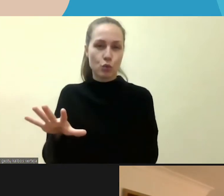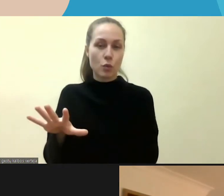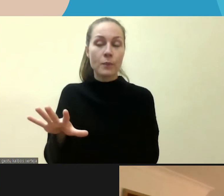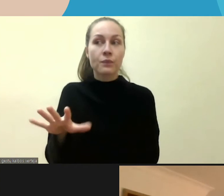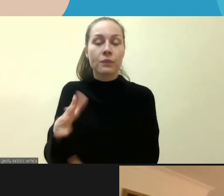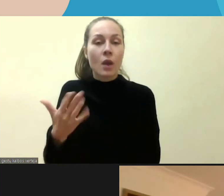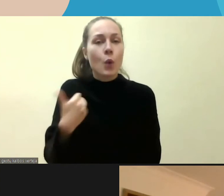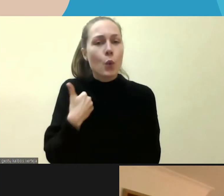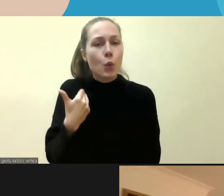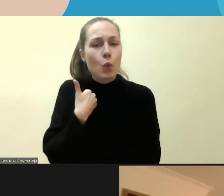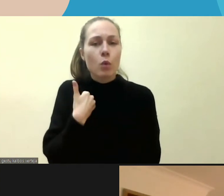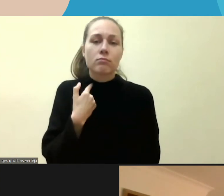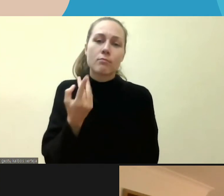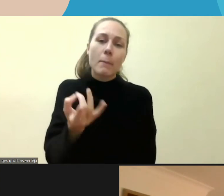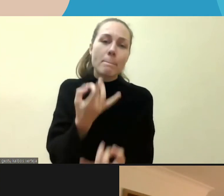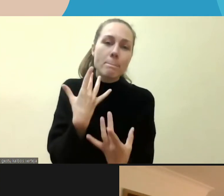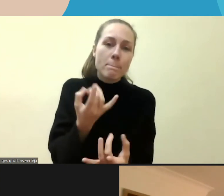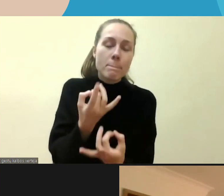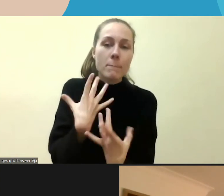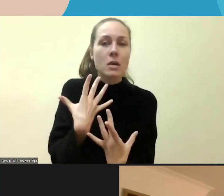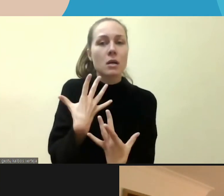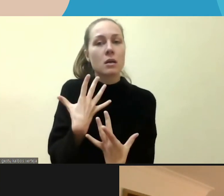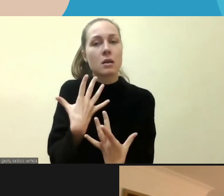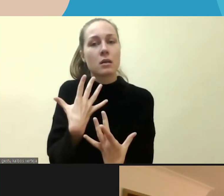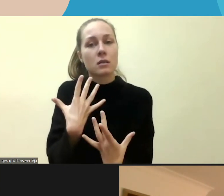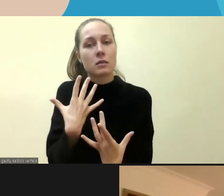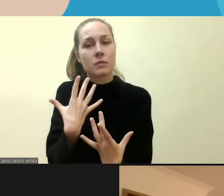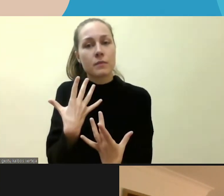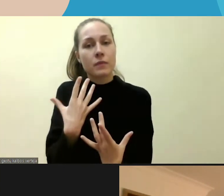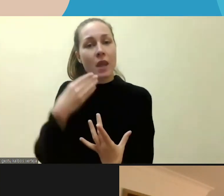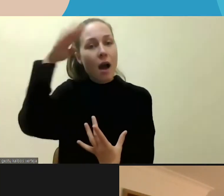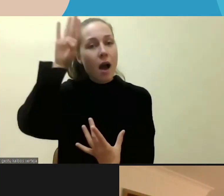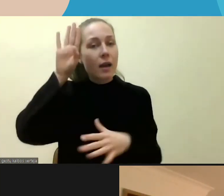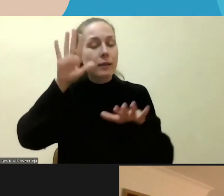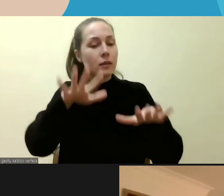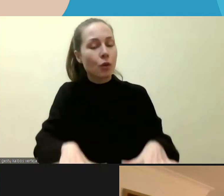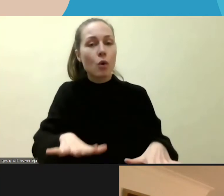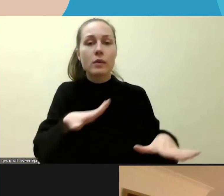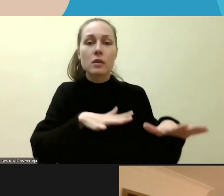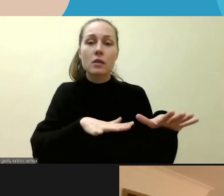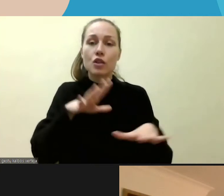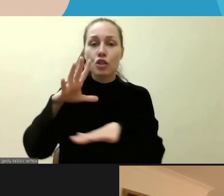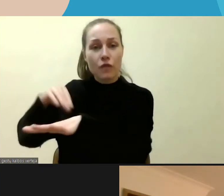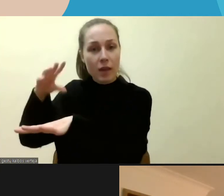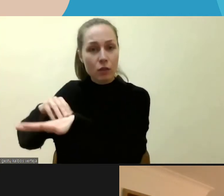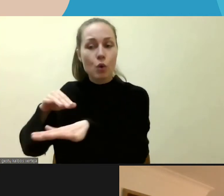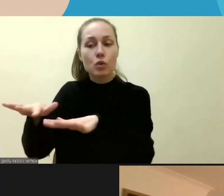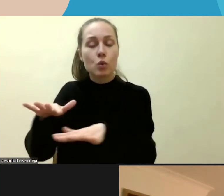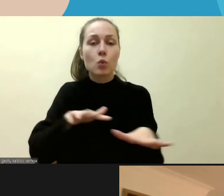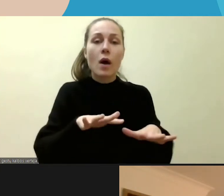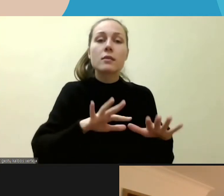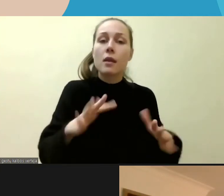jūs šiek tiek pasakytumėte, kaip situacija dėl to yra Airijoje ir Švedijoje. Tai pirmiausia, gal šiais